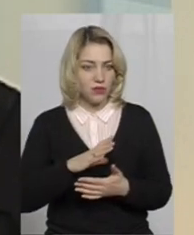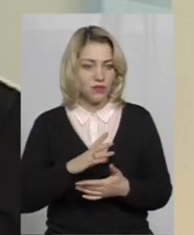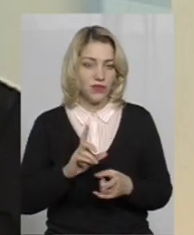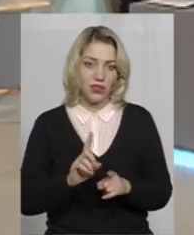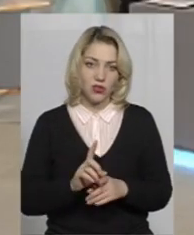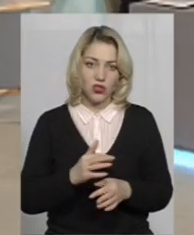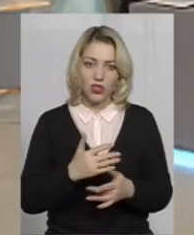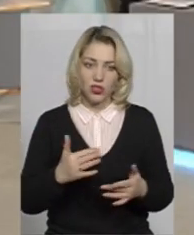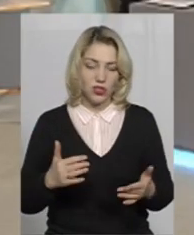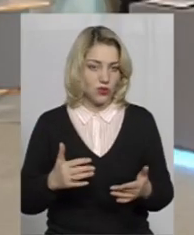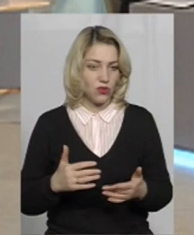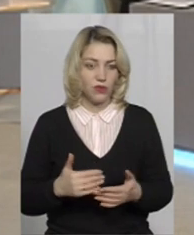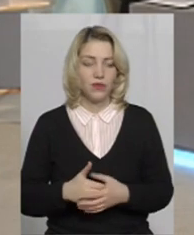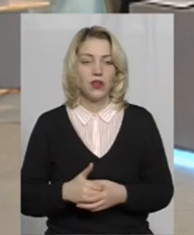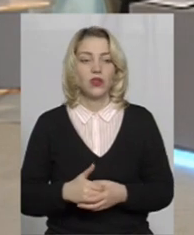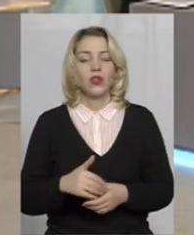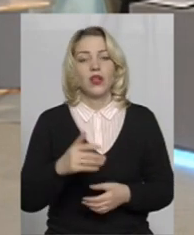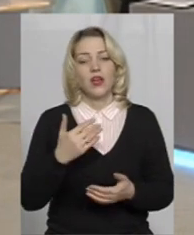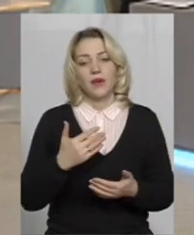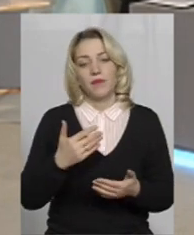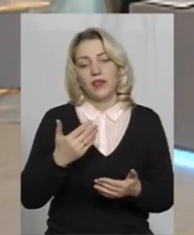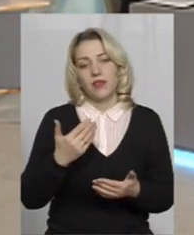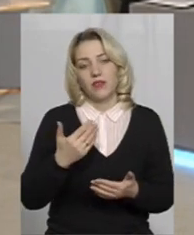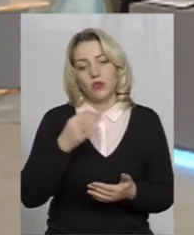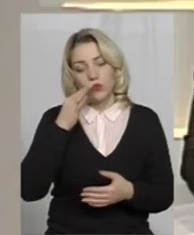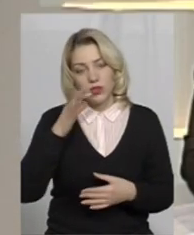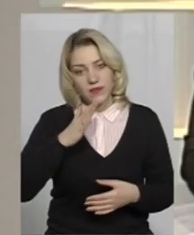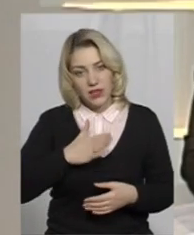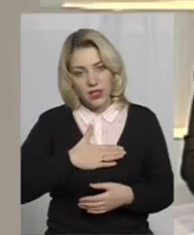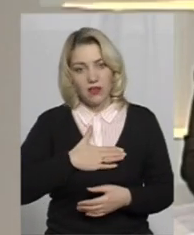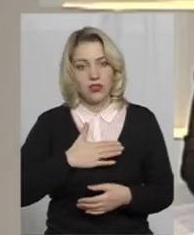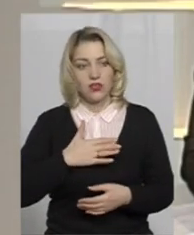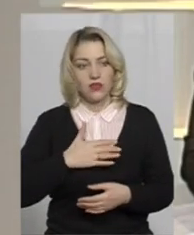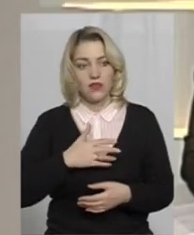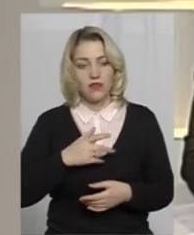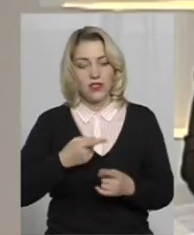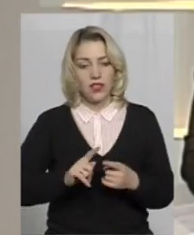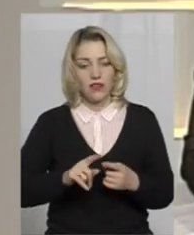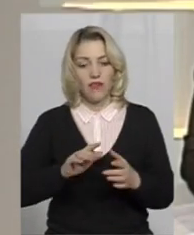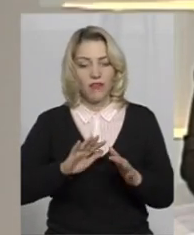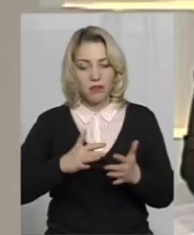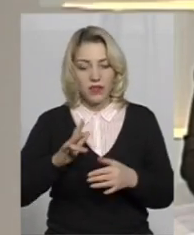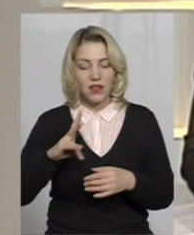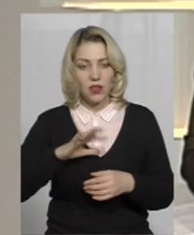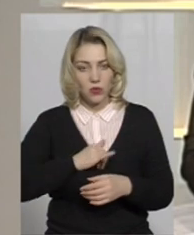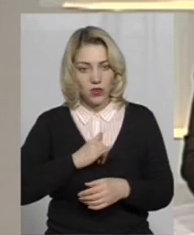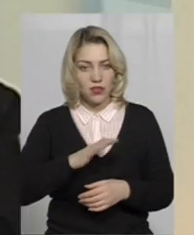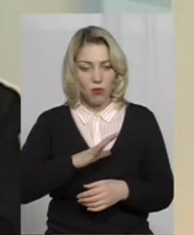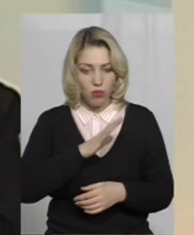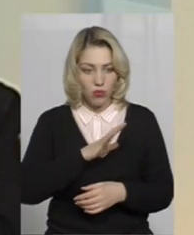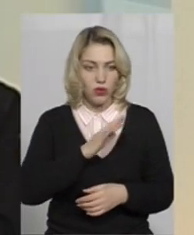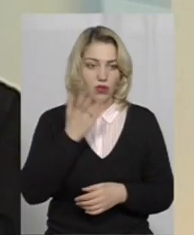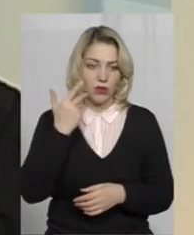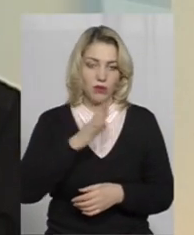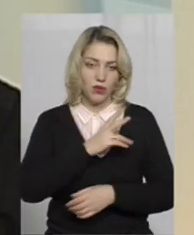дуже різного роду з досвіду нашого, безпосередньо з тих випадків, які в нас відбувалися, коли ми були